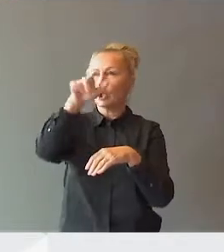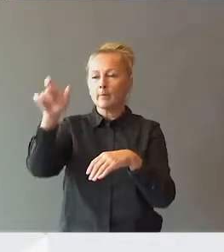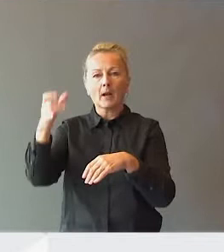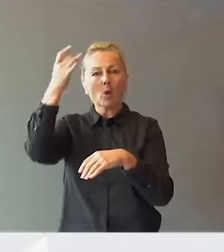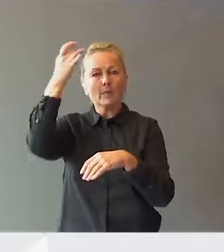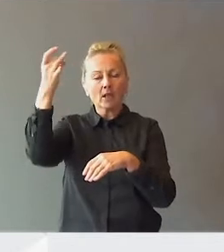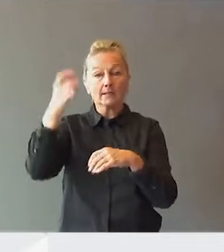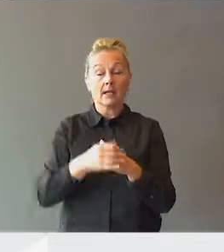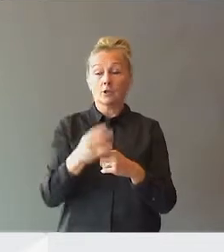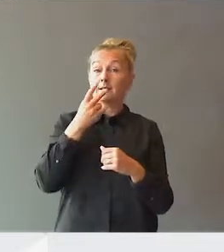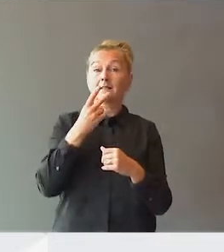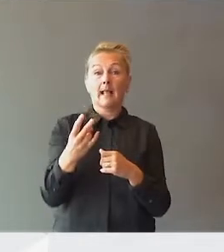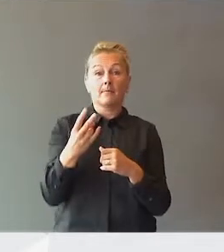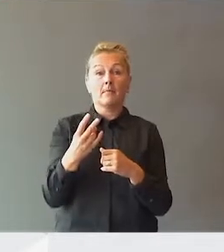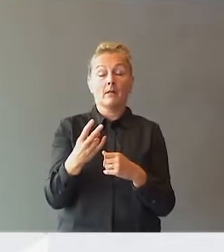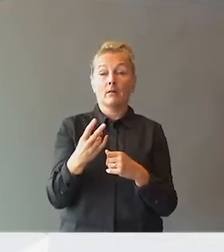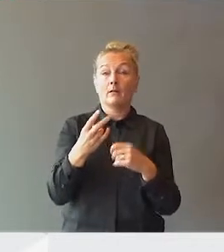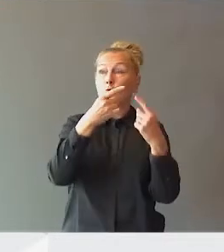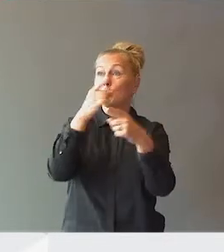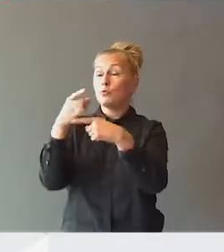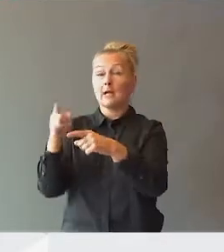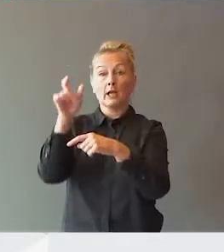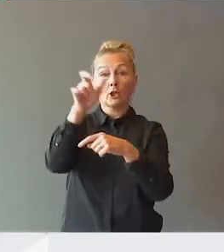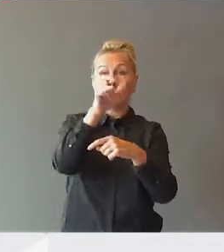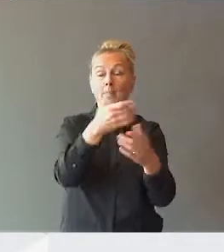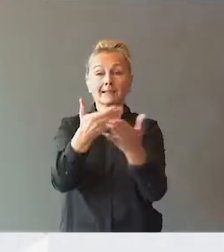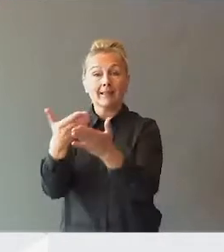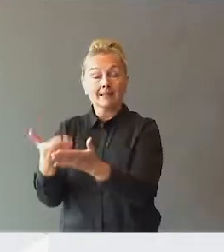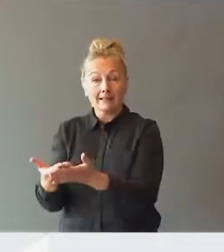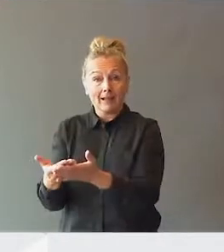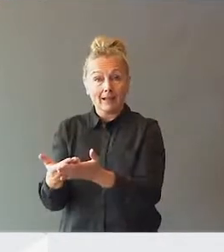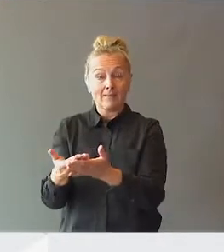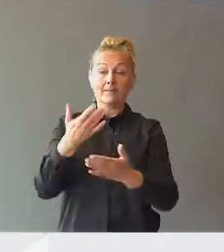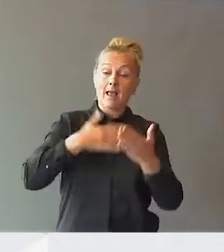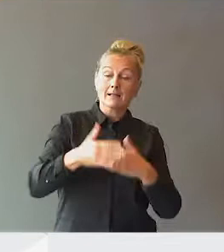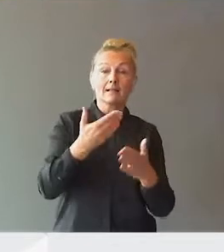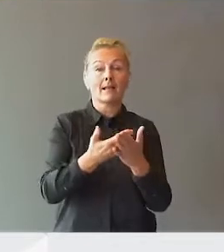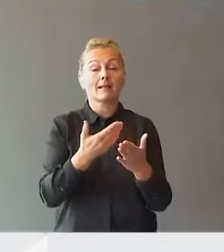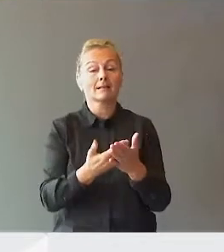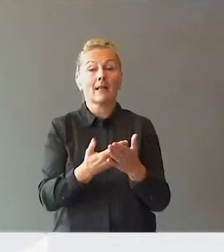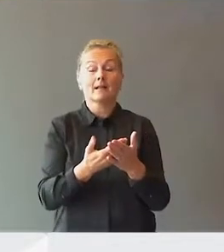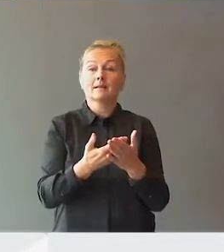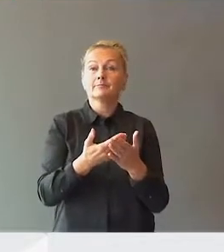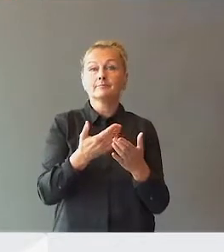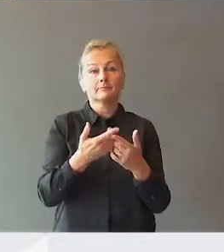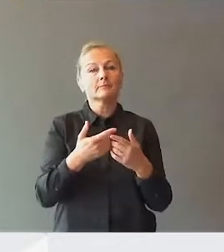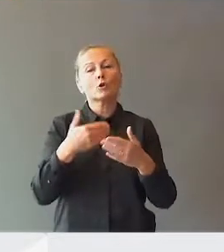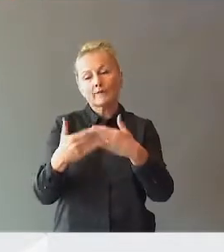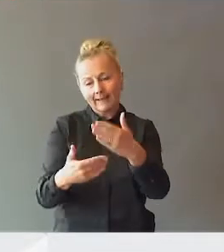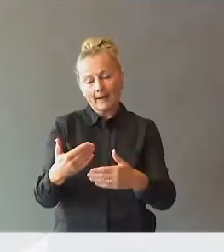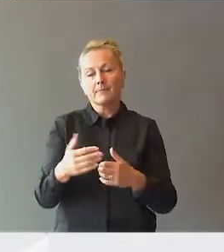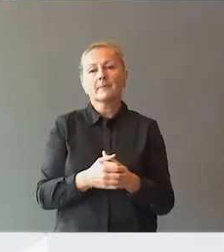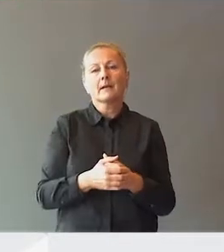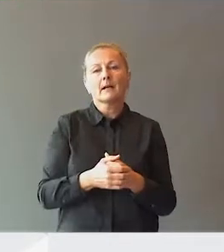kompetanse, så ser man jo fra ulike typer av tjenester, helsetjenester og så videre,